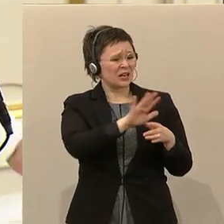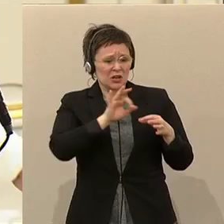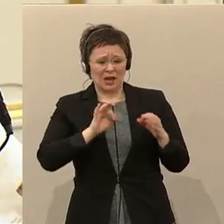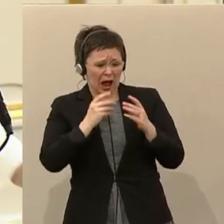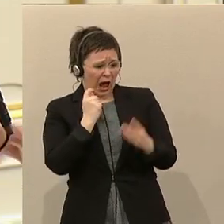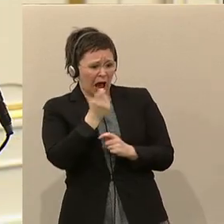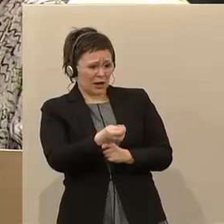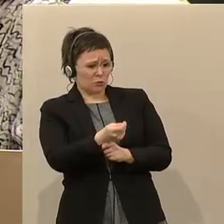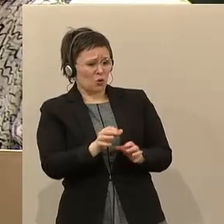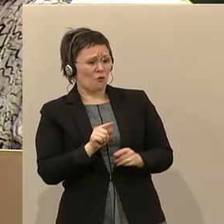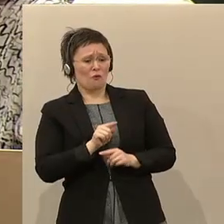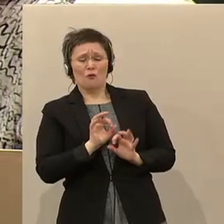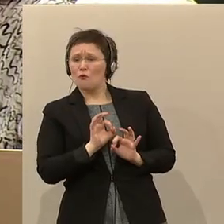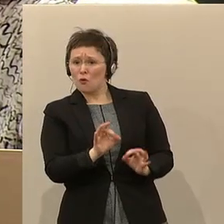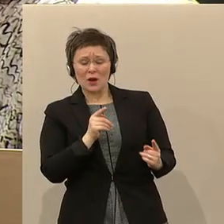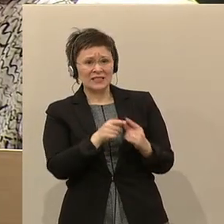funktionieren.